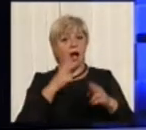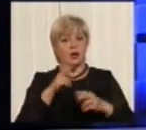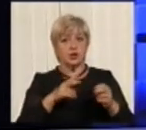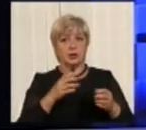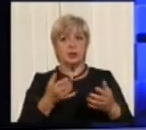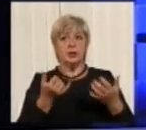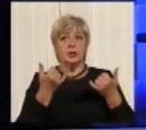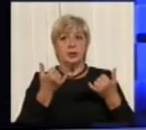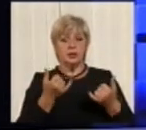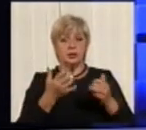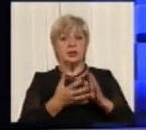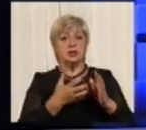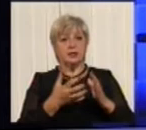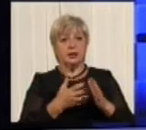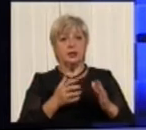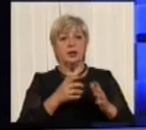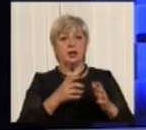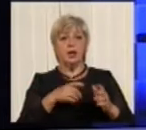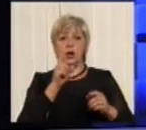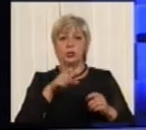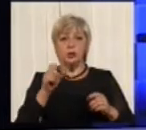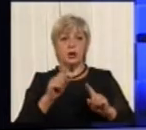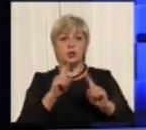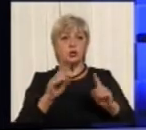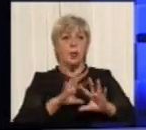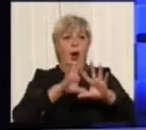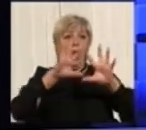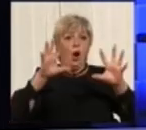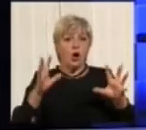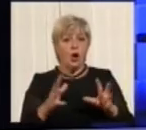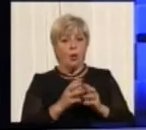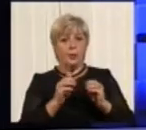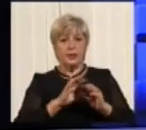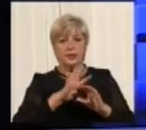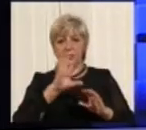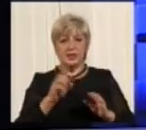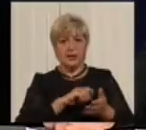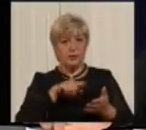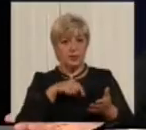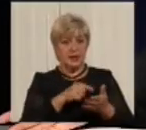зараз, виграєте, не вистачає ресурсу для того, щоб опрацювати всі місця, де, можливо, є порушення.